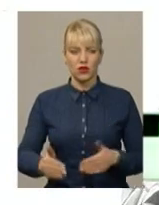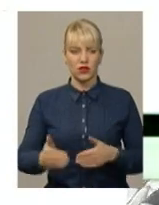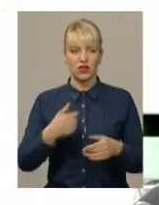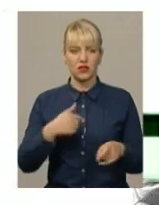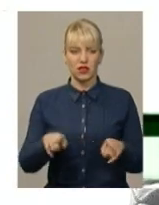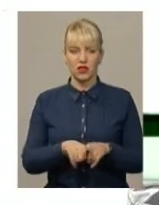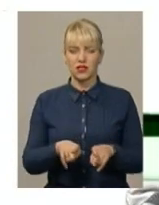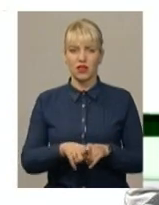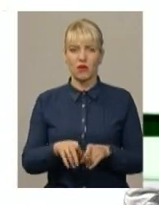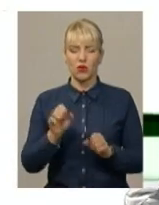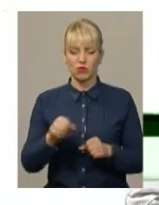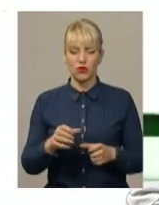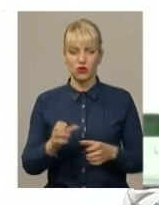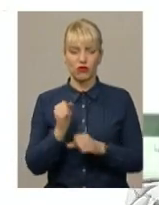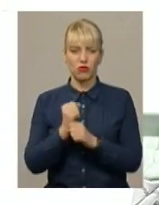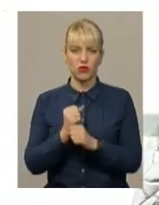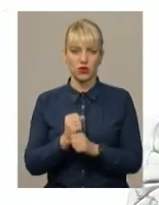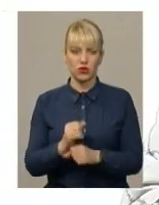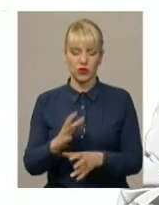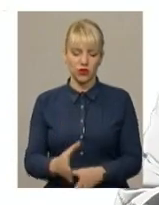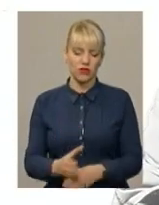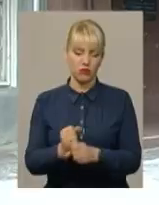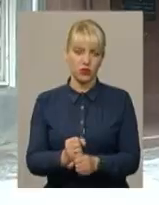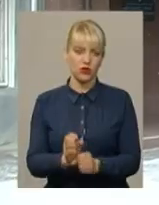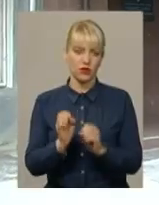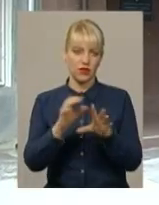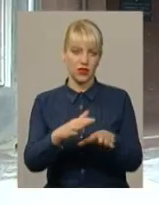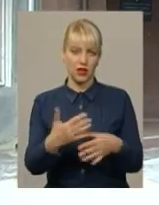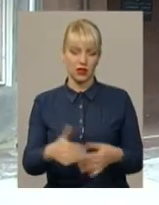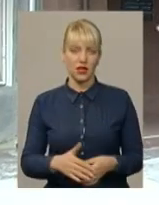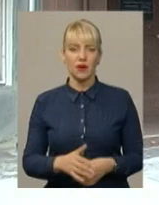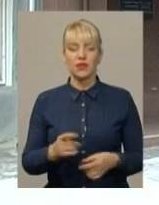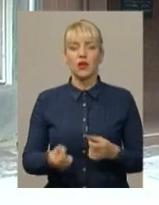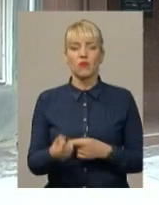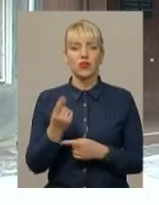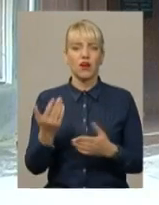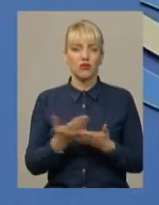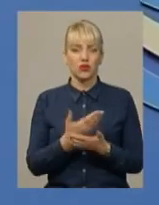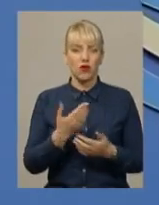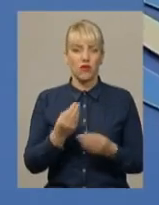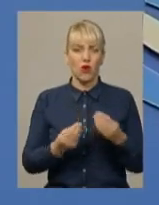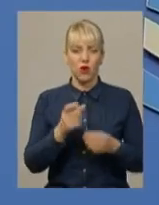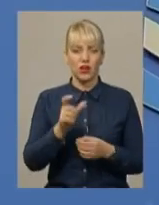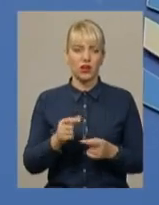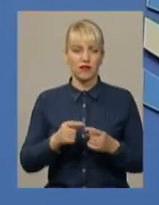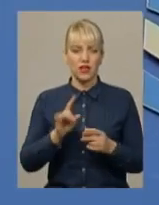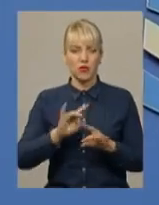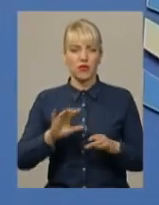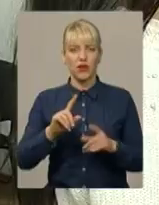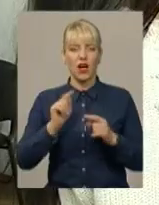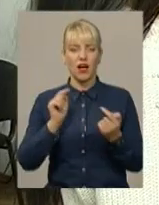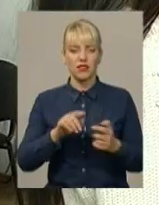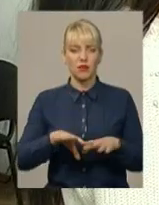можу зібрати в мішок на місцевого контейнера і віддати тим же самим людям. Появи нового гравця у комунальній царині пояснили в антимонопольному